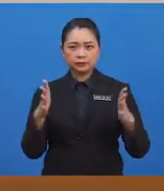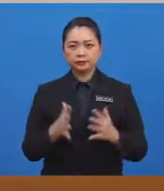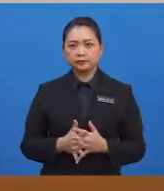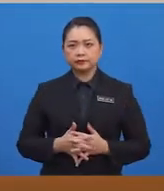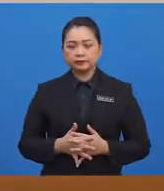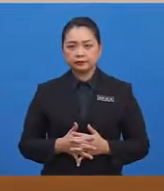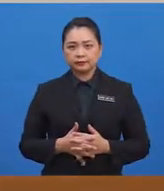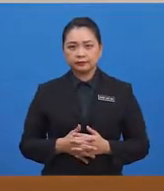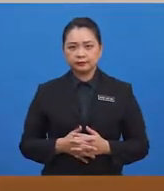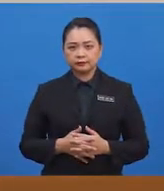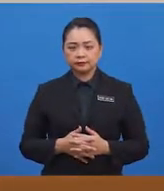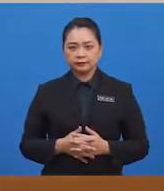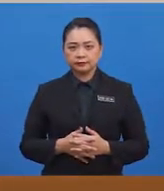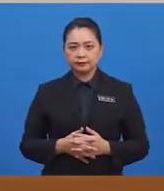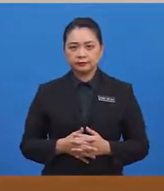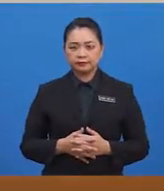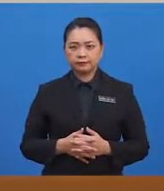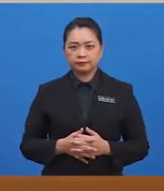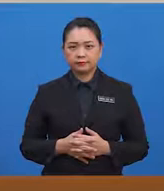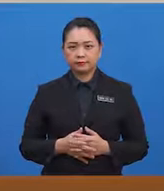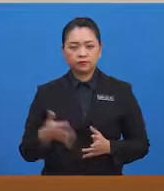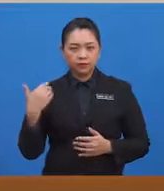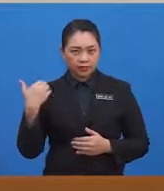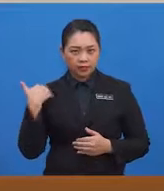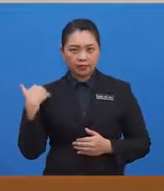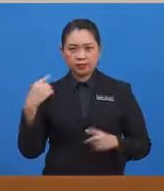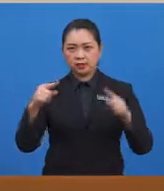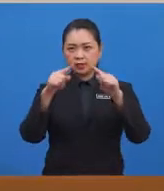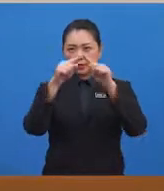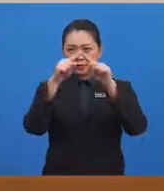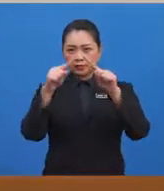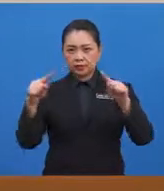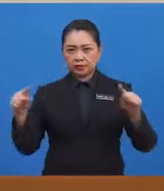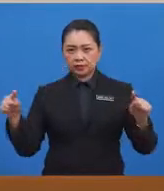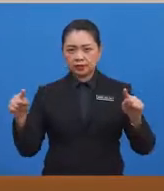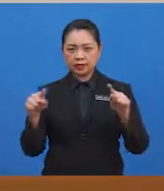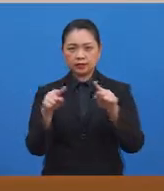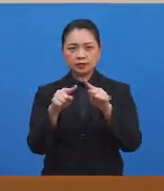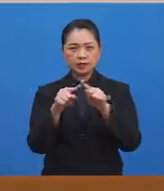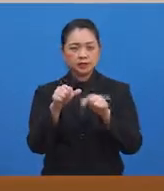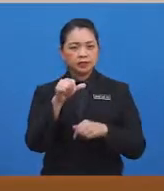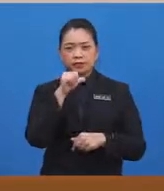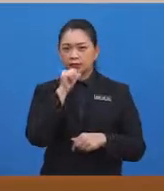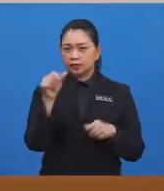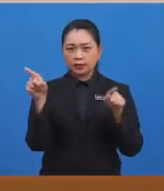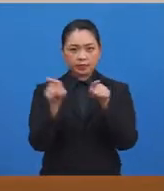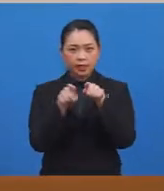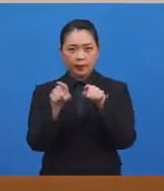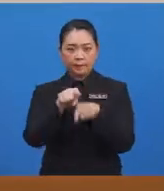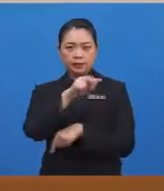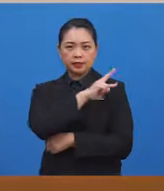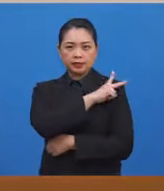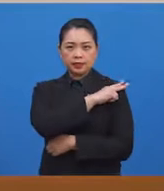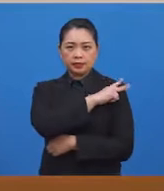Ia merupakan segi tiga tak sama kaki atau kita kenali juga